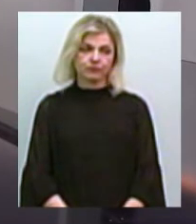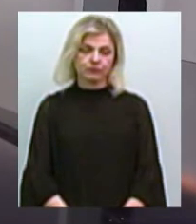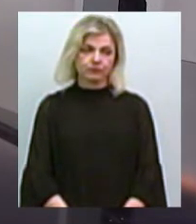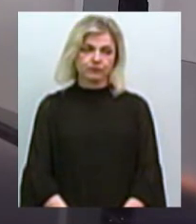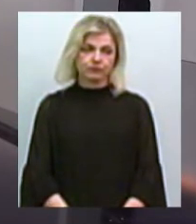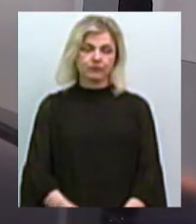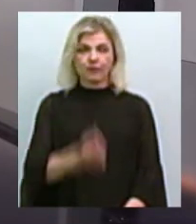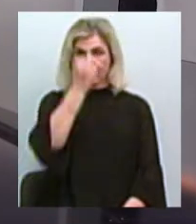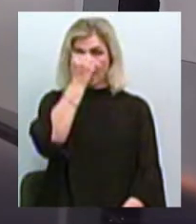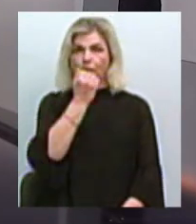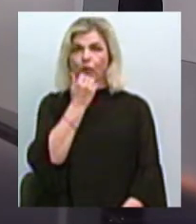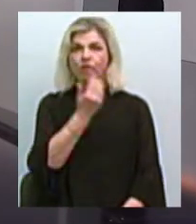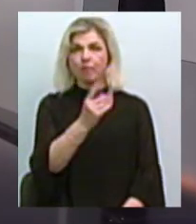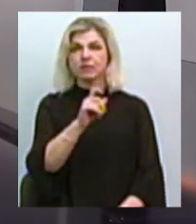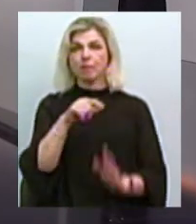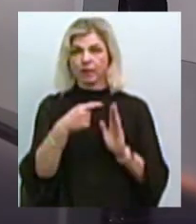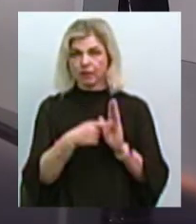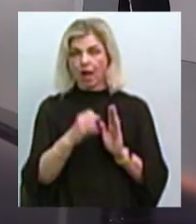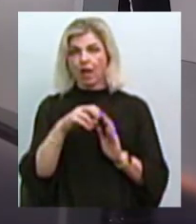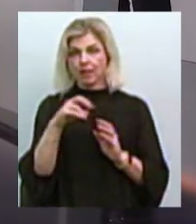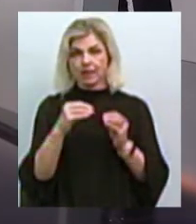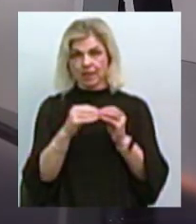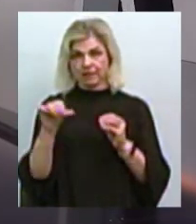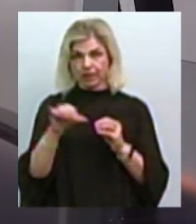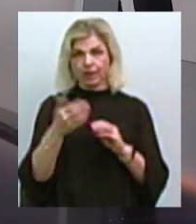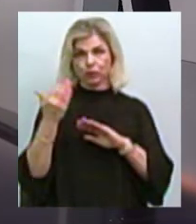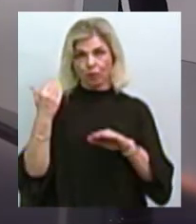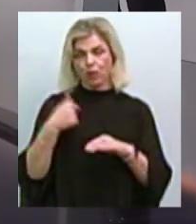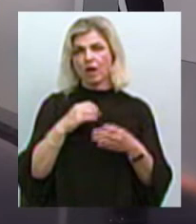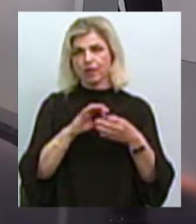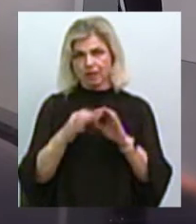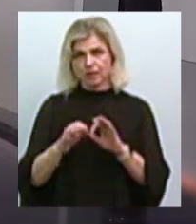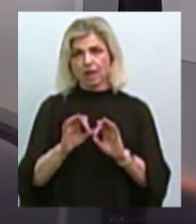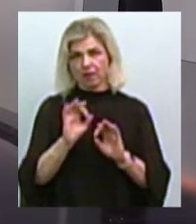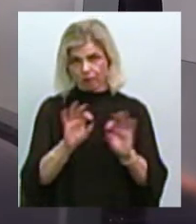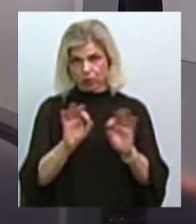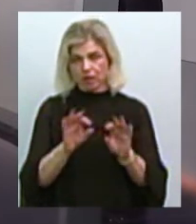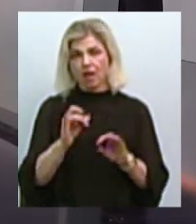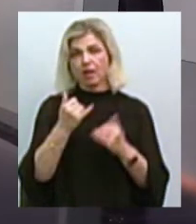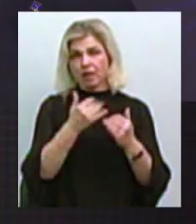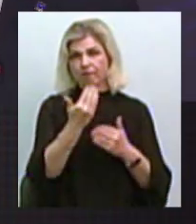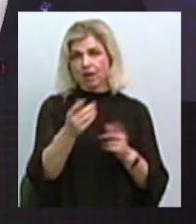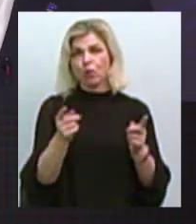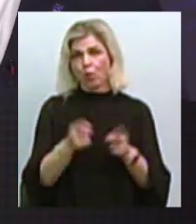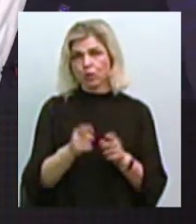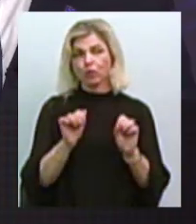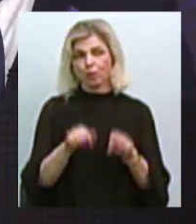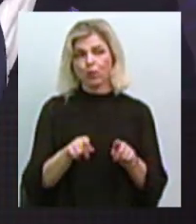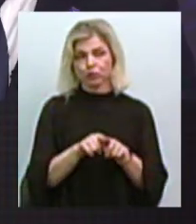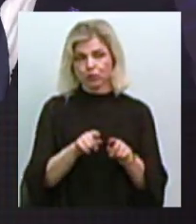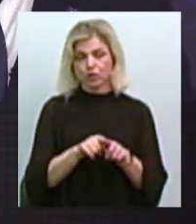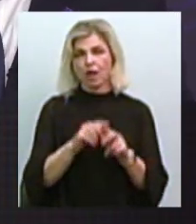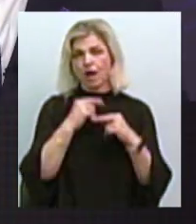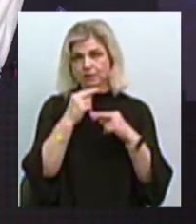дякую вам за запитання, але 10 хвилин тому я досить детально його розкрив, але для вас коротко я можу теж поставити